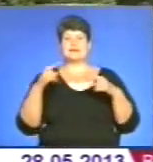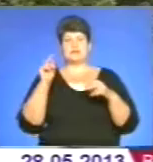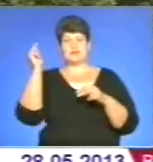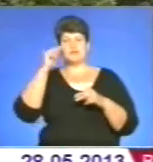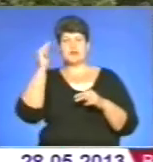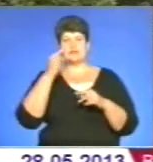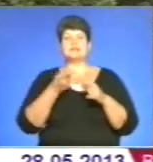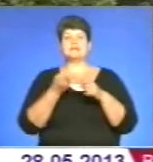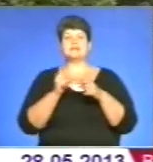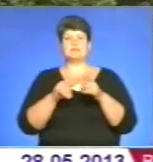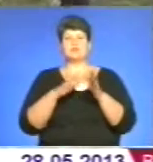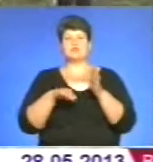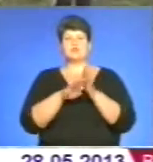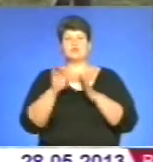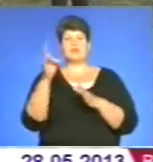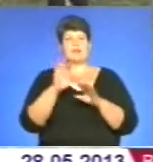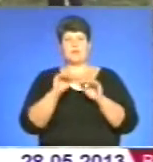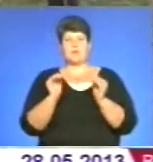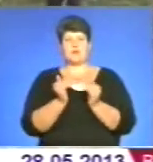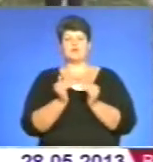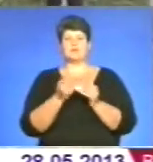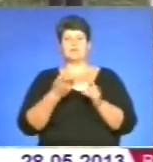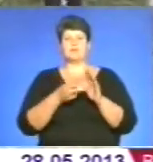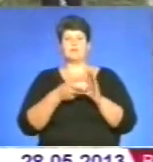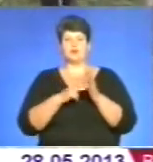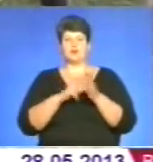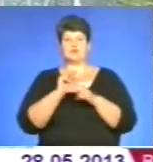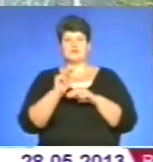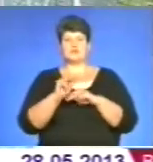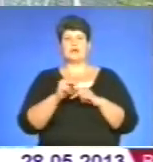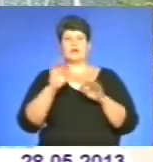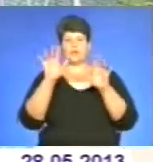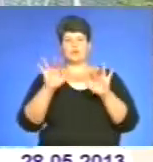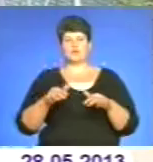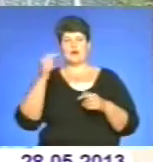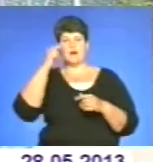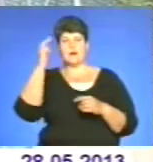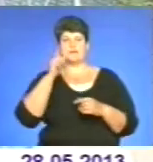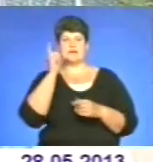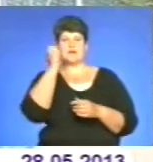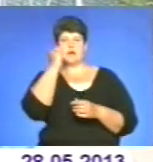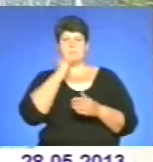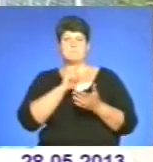Підволочийському районі не обмежуються. Далі планують навчати комп'ютерної грамотності пенсіонерів.